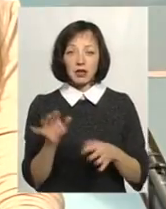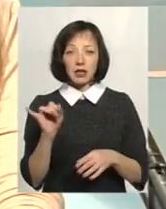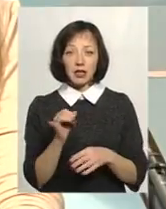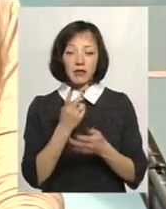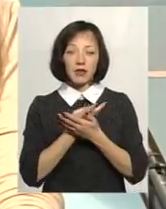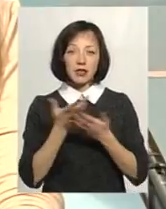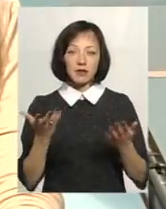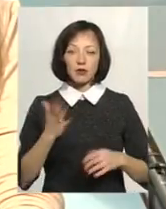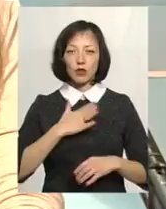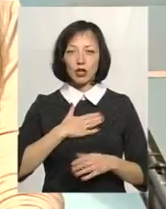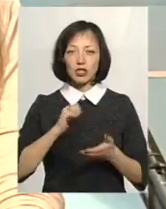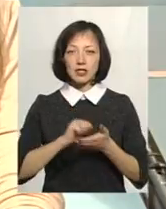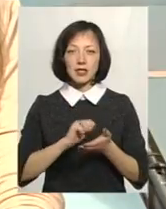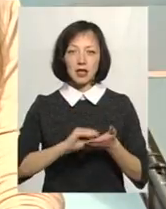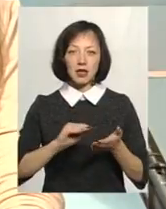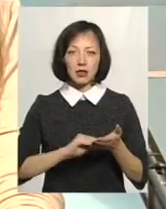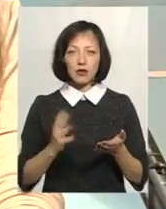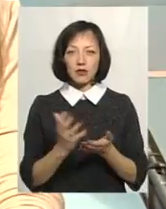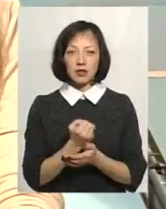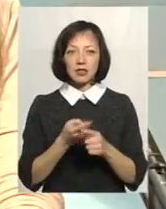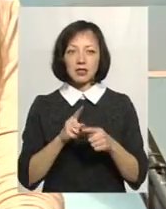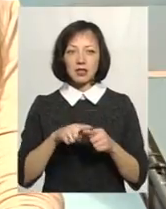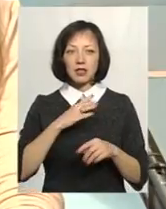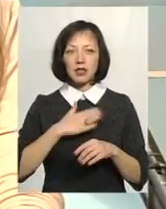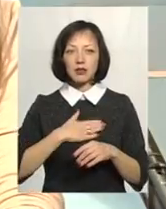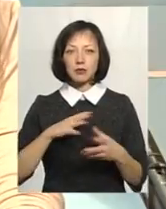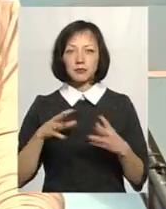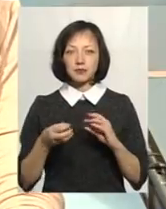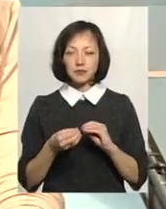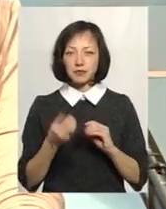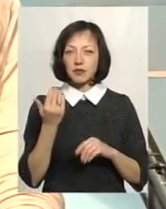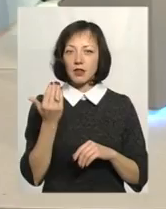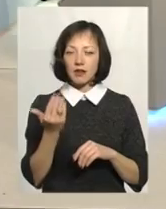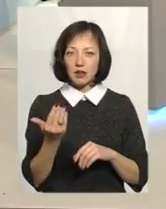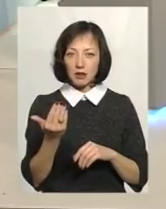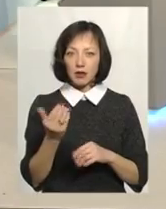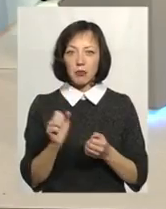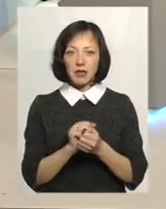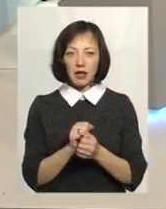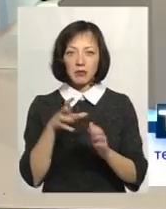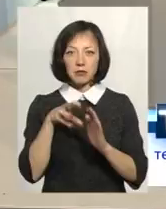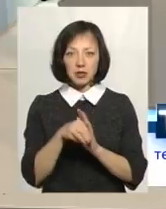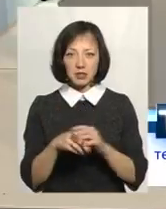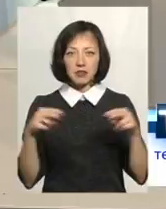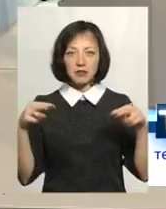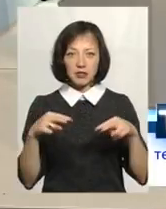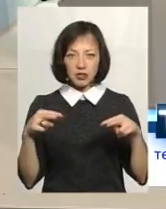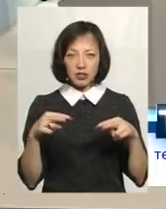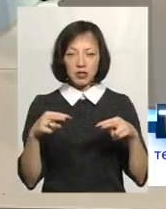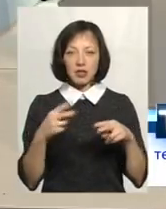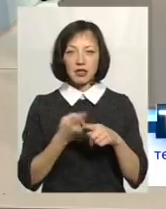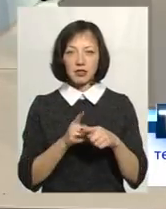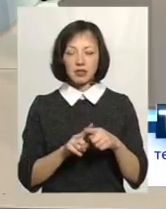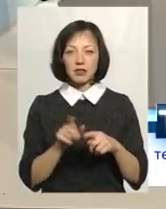висвітлили у нашій статті. І те, що в нас вийшло, це є нашим результатом. Тобто ваш матеріал містив свідчення саме? Так.